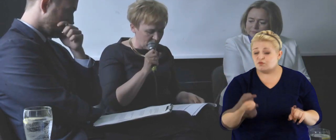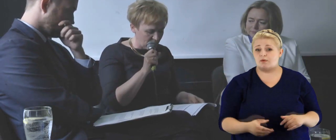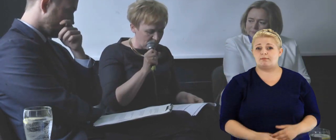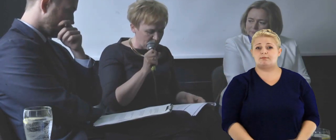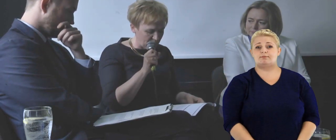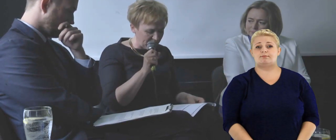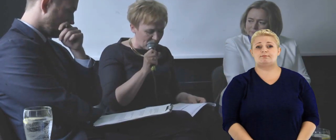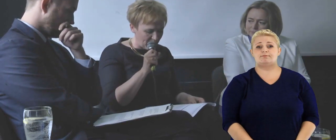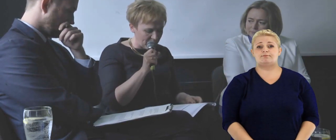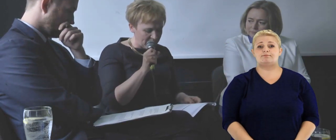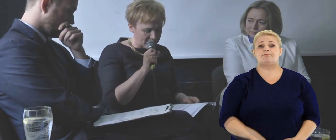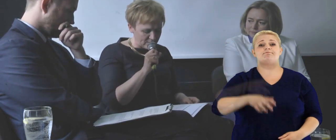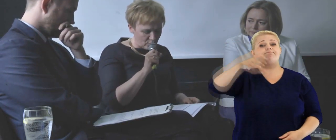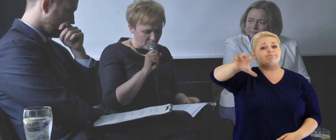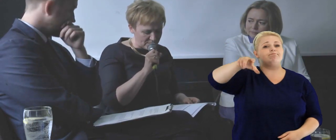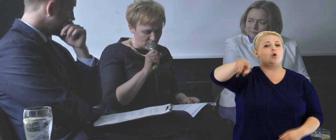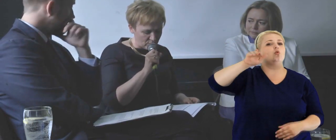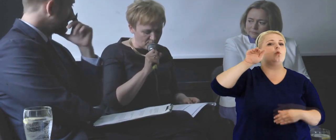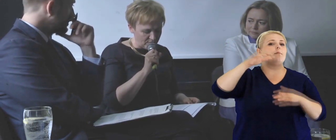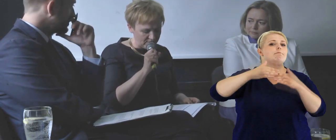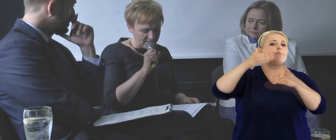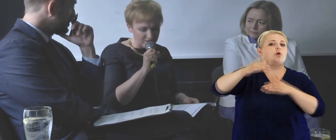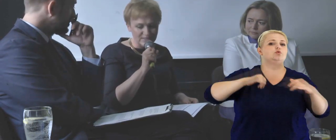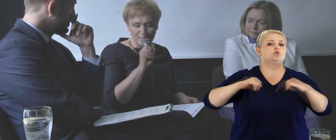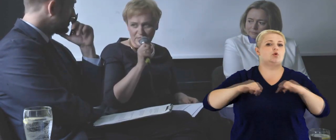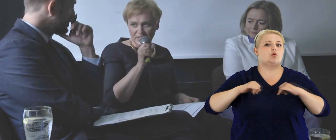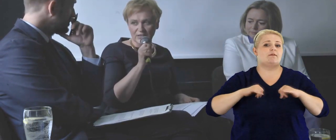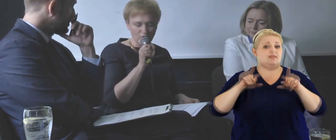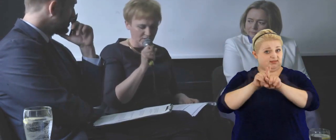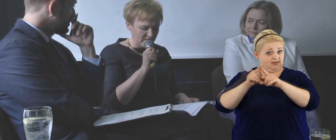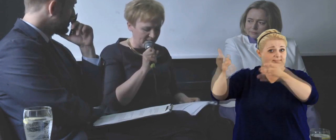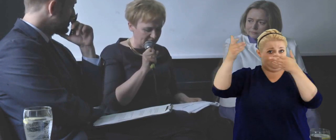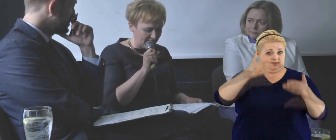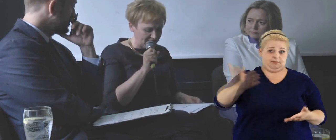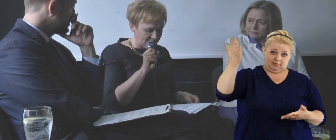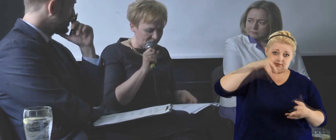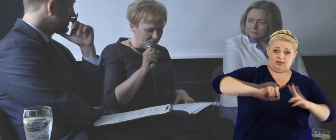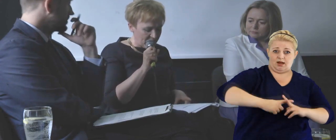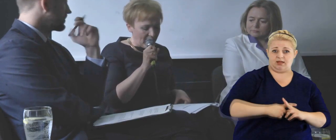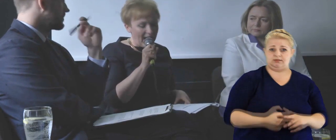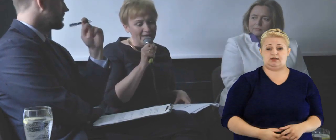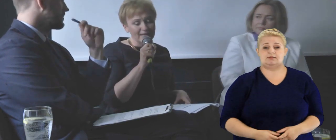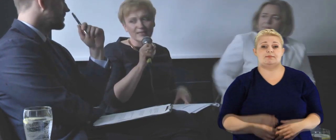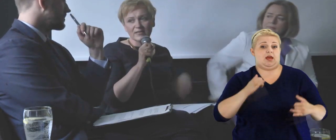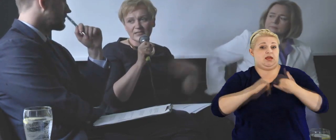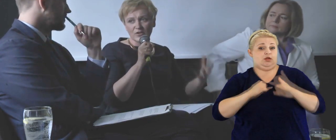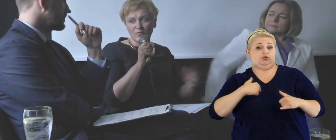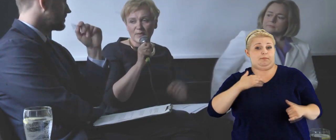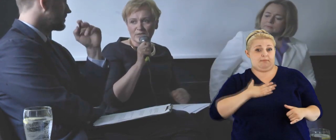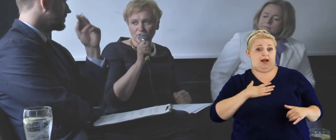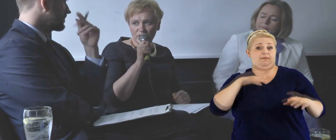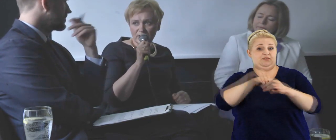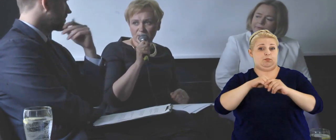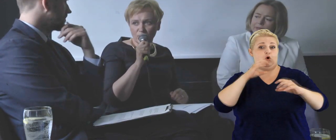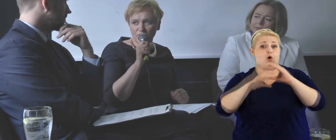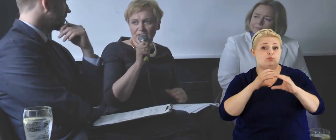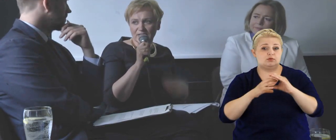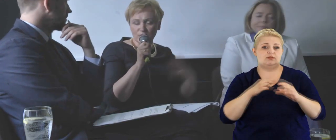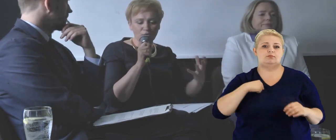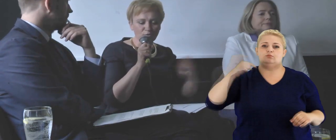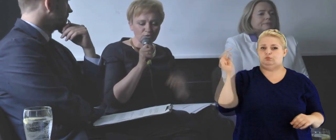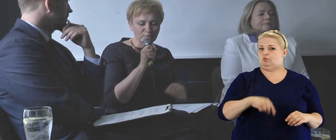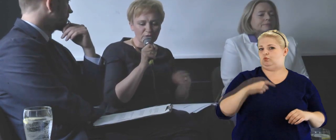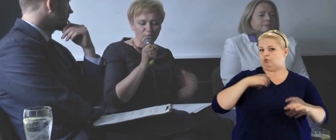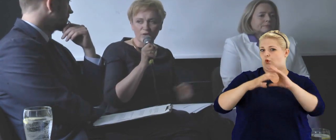wspominałam, sektor pozarządowy też jest zapraszany do tej rejestracji. Ale skoro mamy do czynienia z